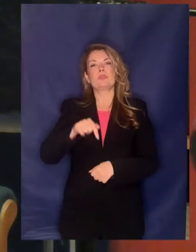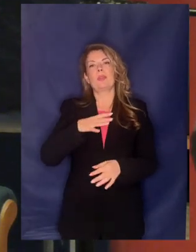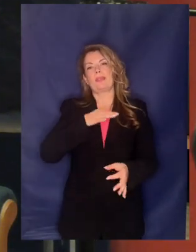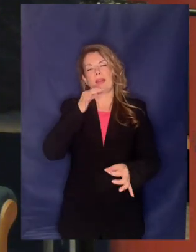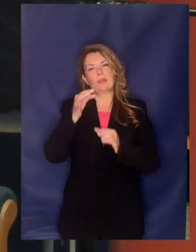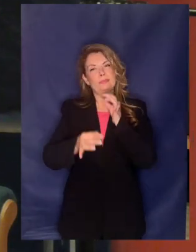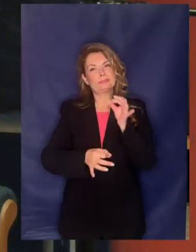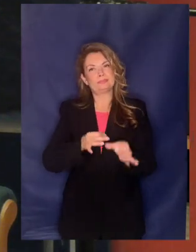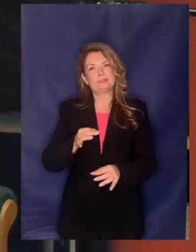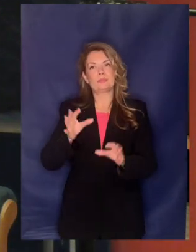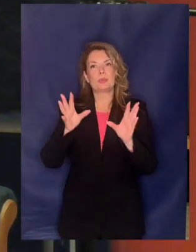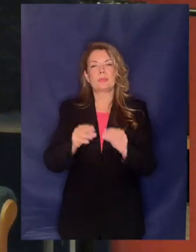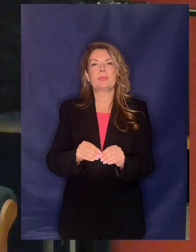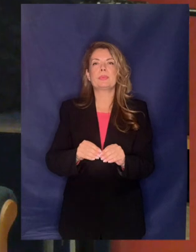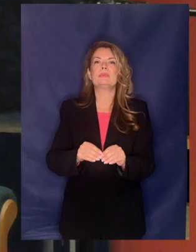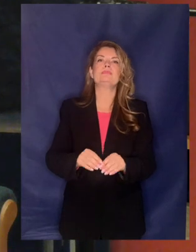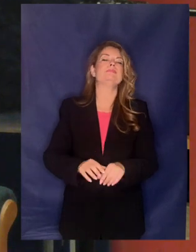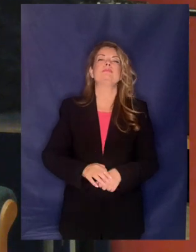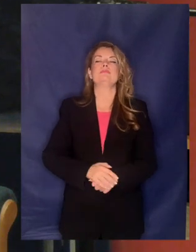τοποθέτησή μου